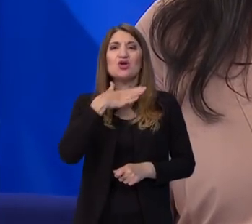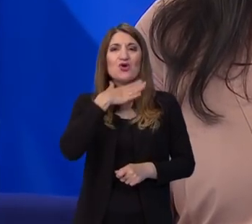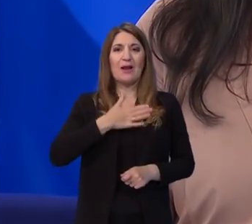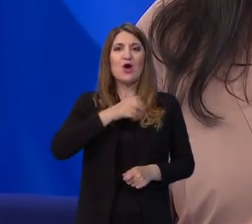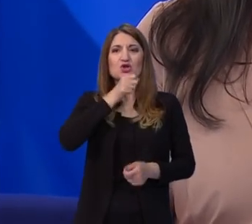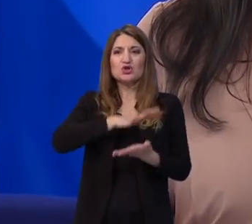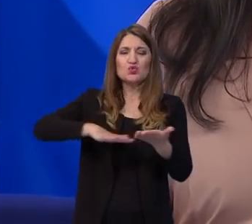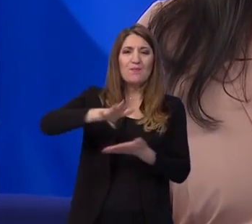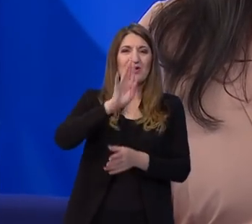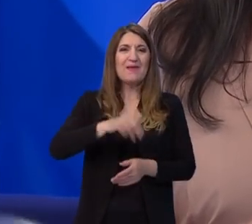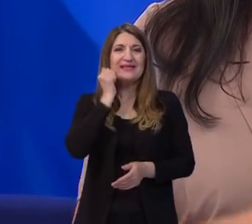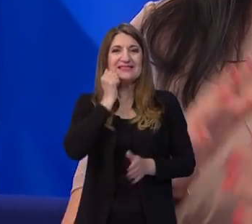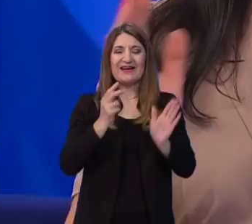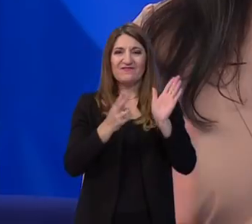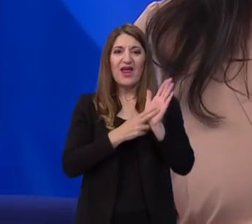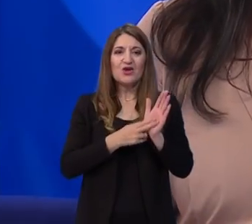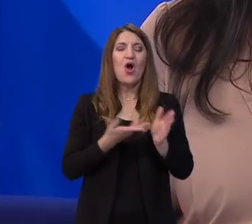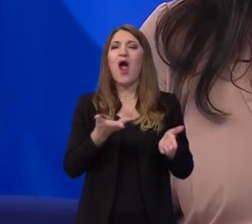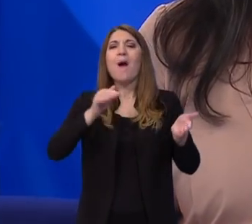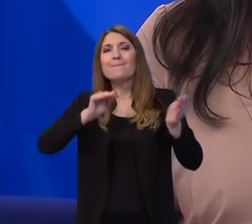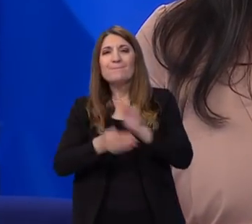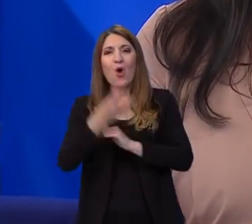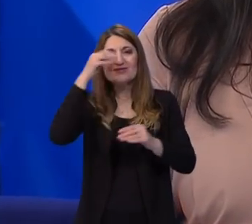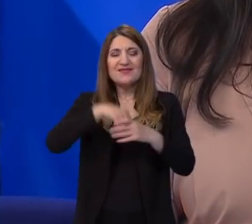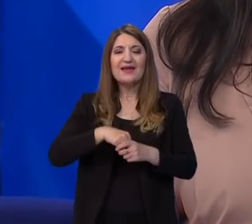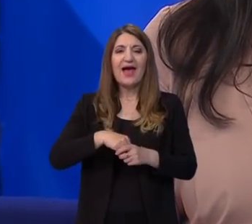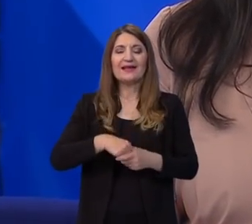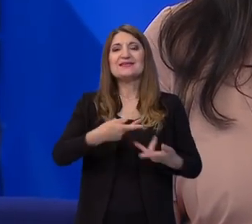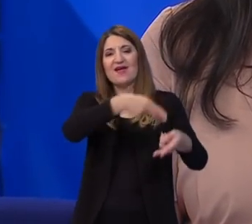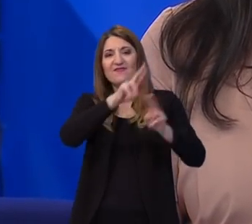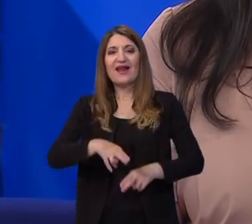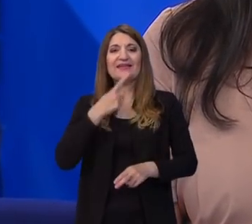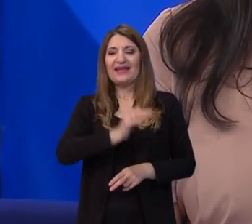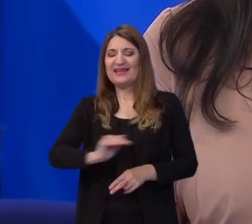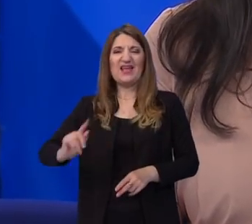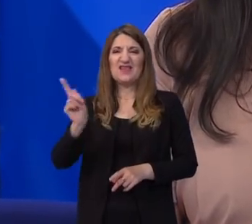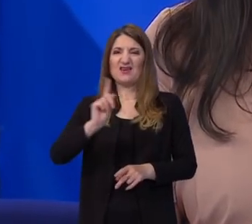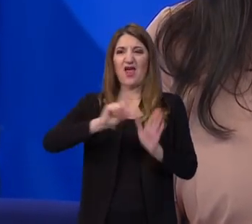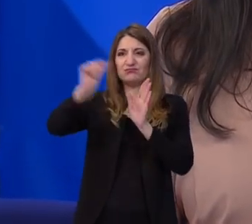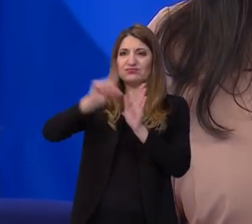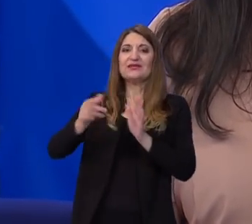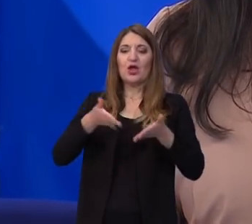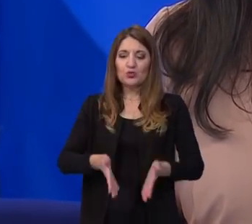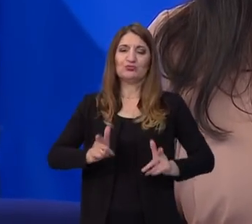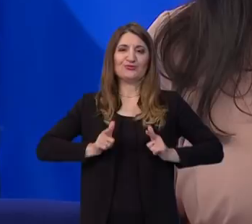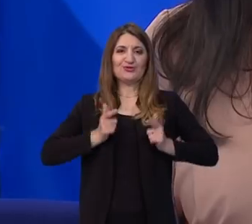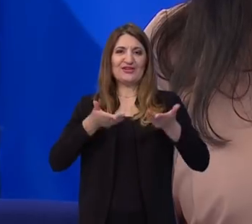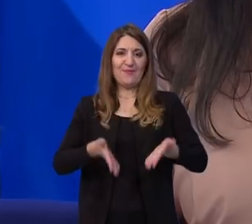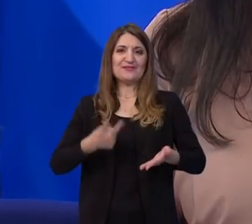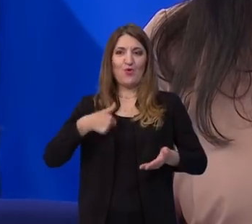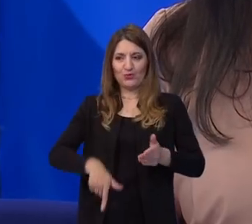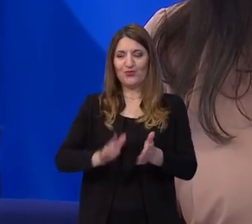županije koje su crvene, koje su u podstanarstvu da se vrate i da nam djeca ne odu i da nastavimo živjeti tu gdje smo